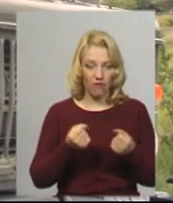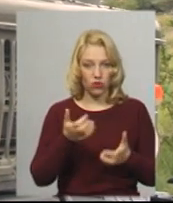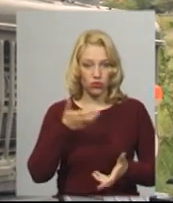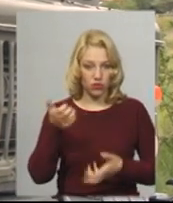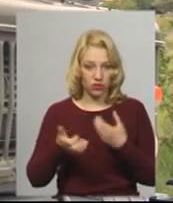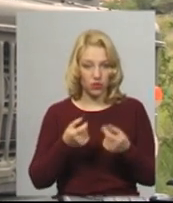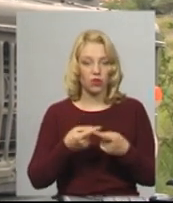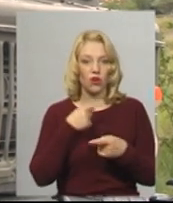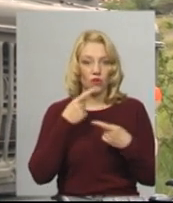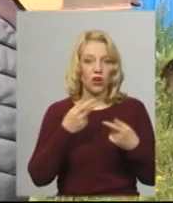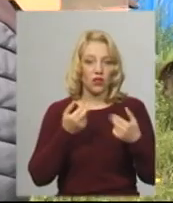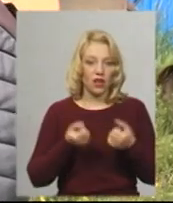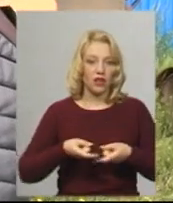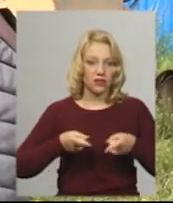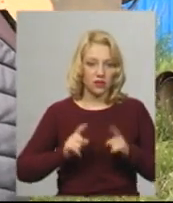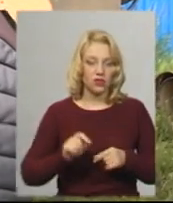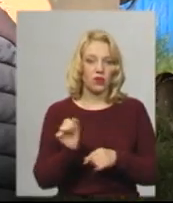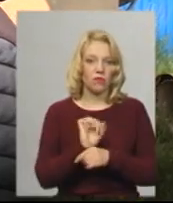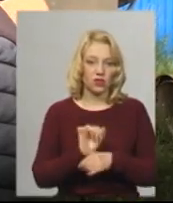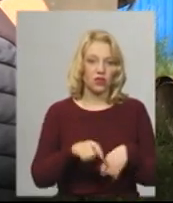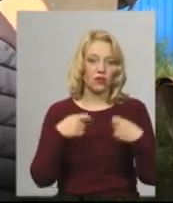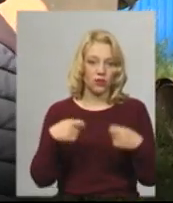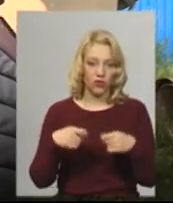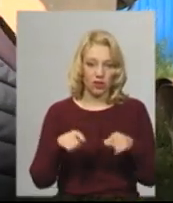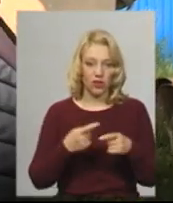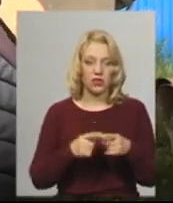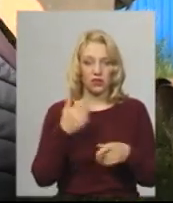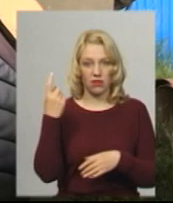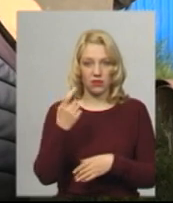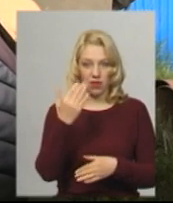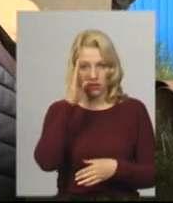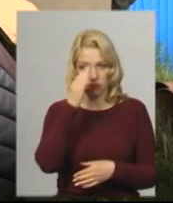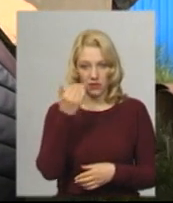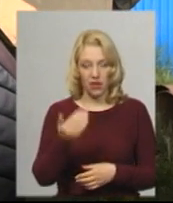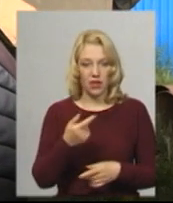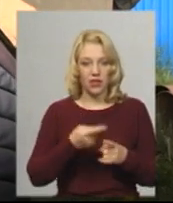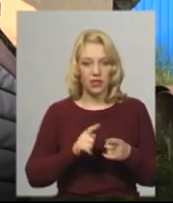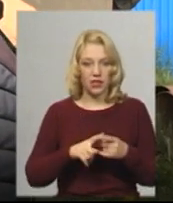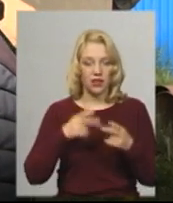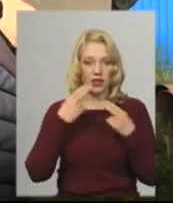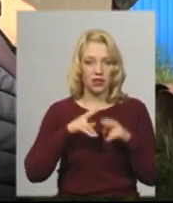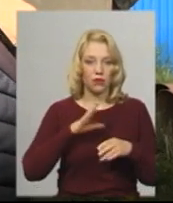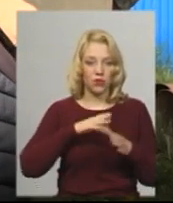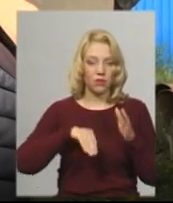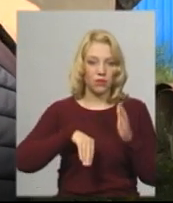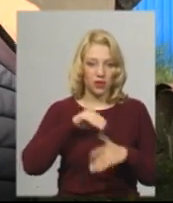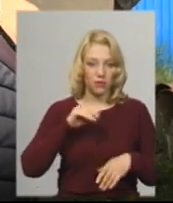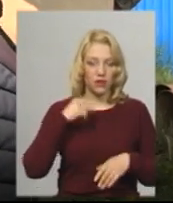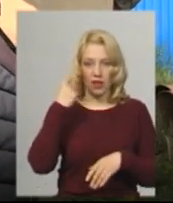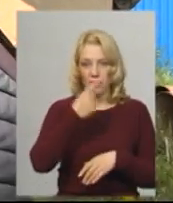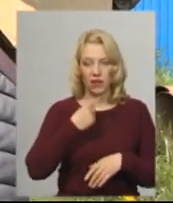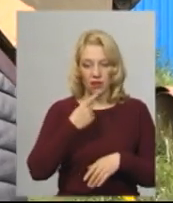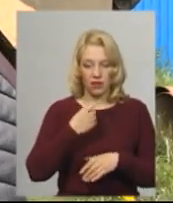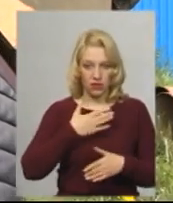справді продаються і належать йому. Ця техніка була придбана рік тому для власних цілей, щоб возити людей.